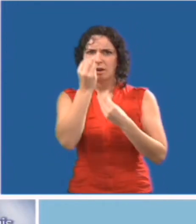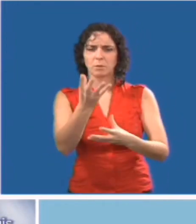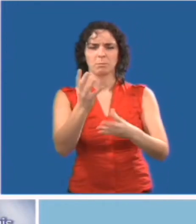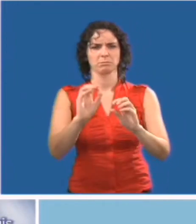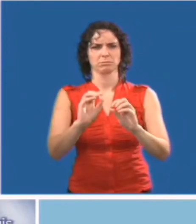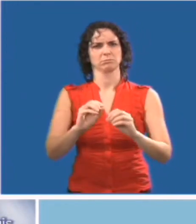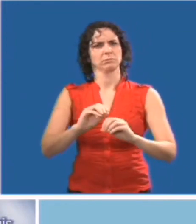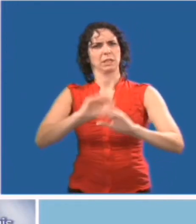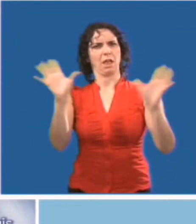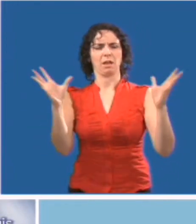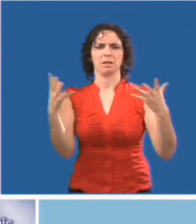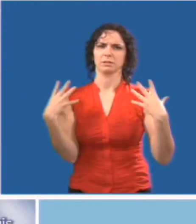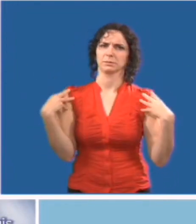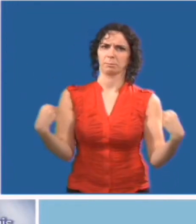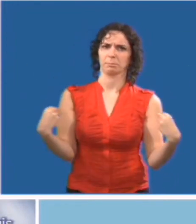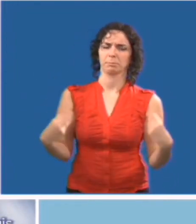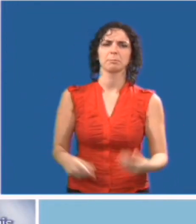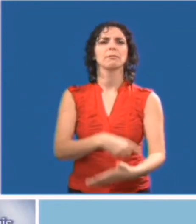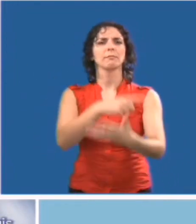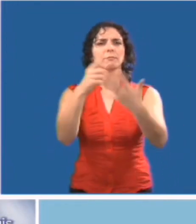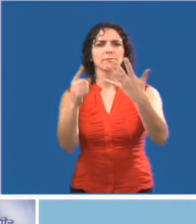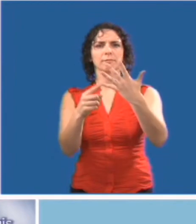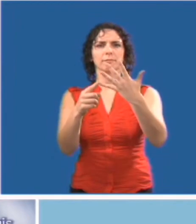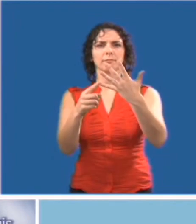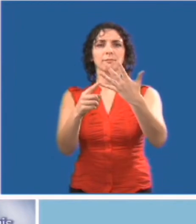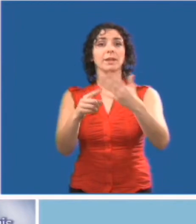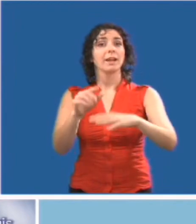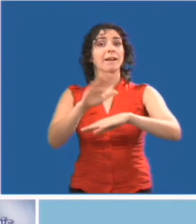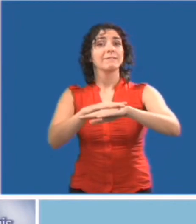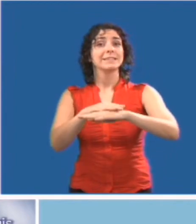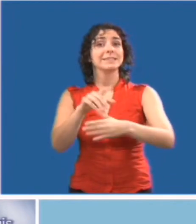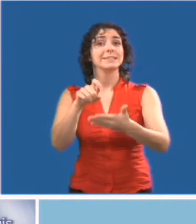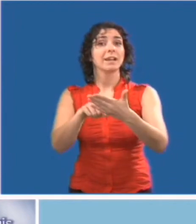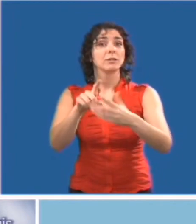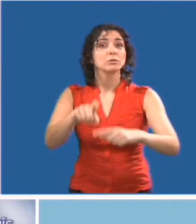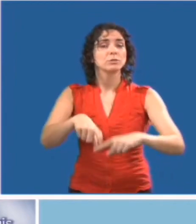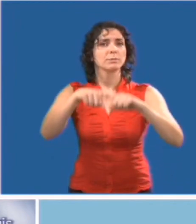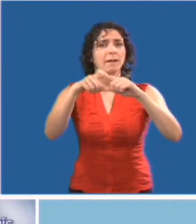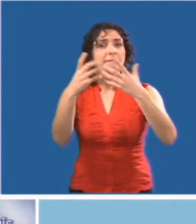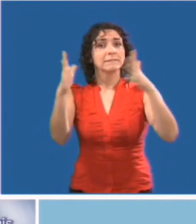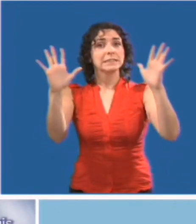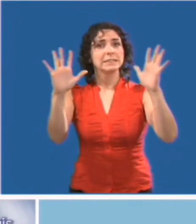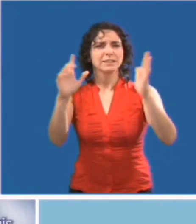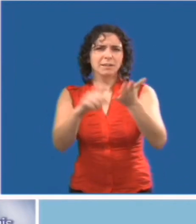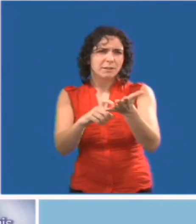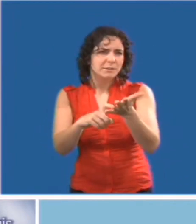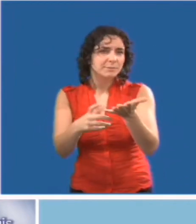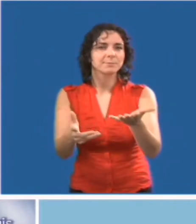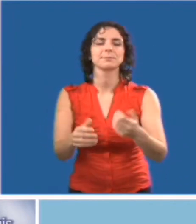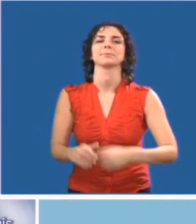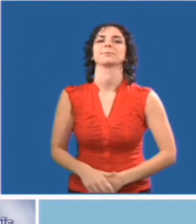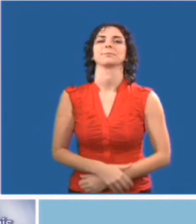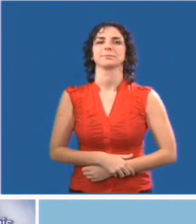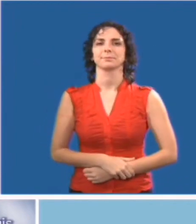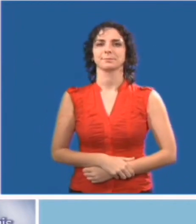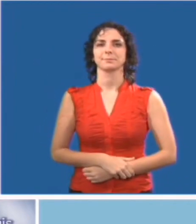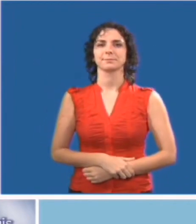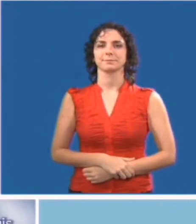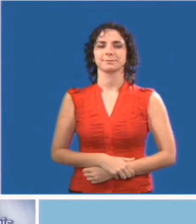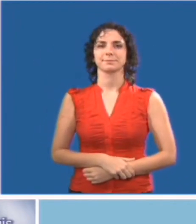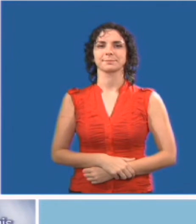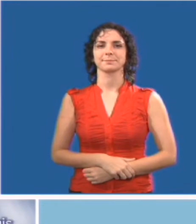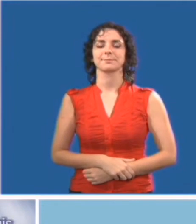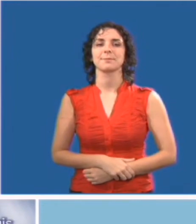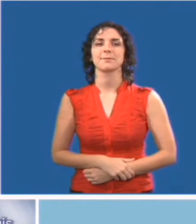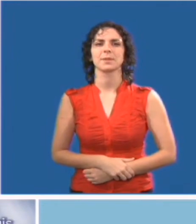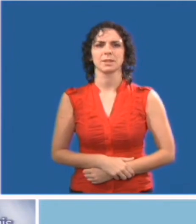Utilisation d'un langage clair. Avis de retour du service. Regardez